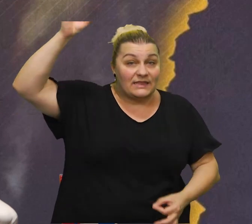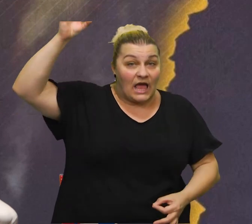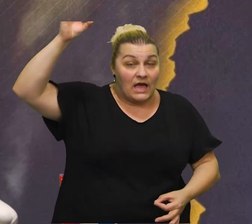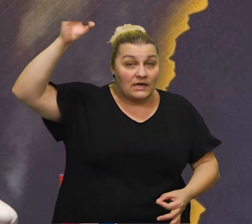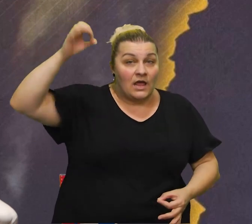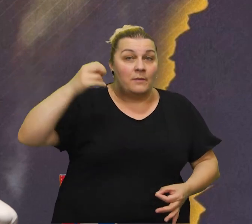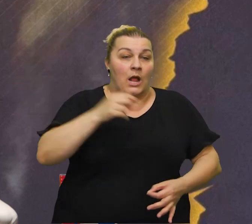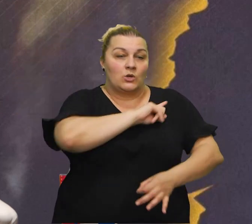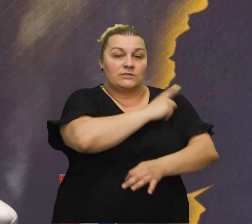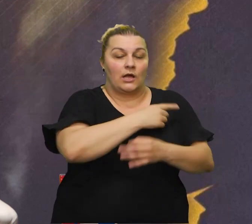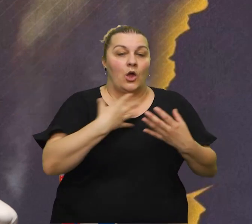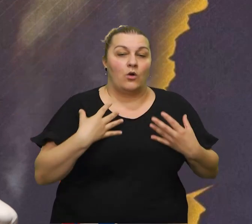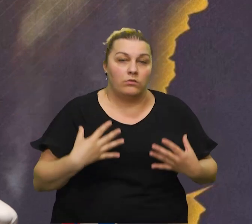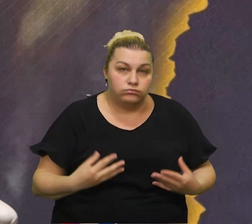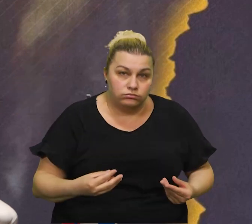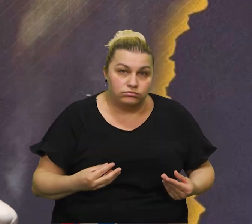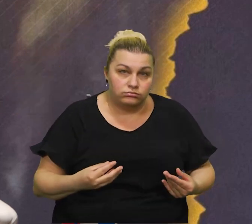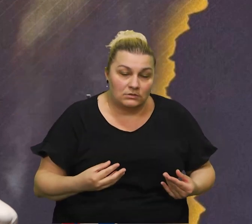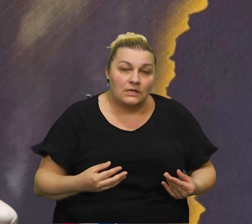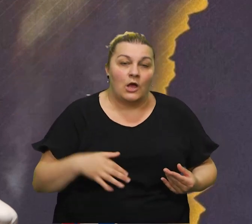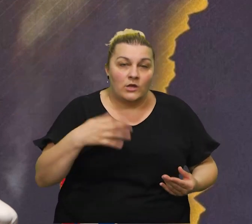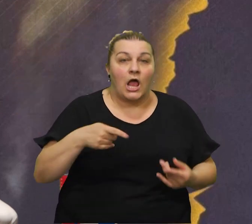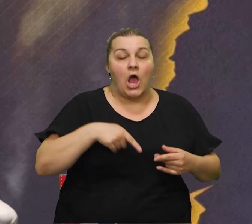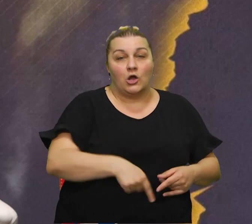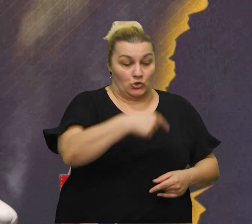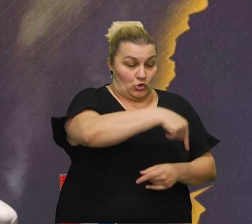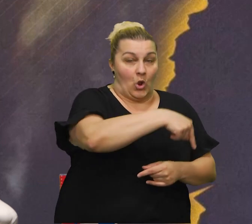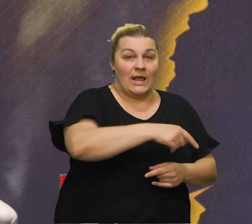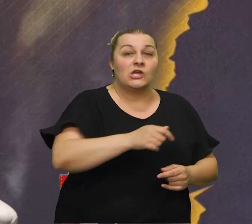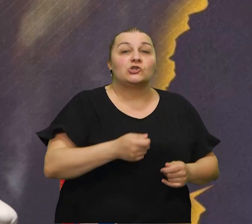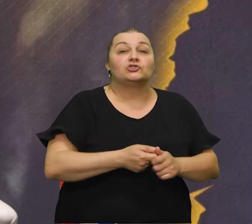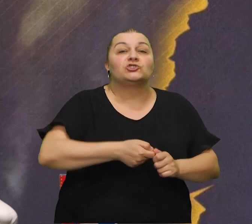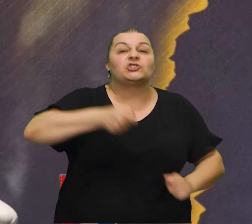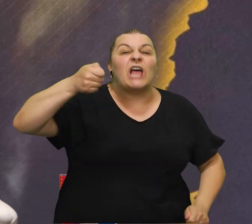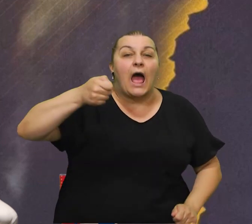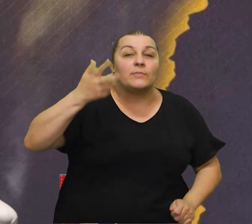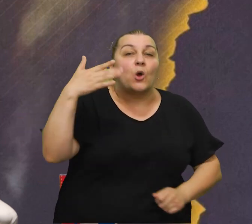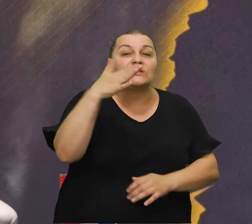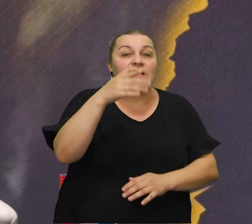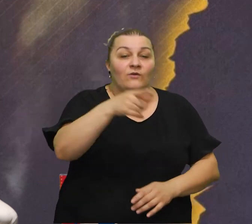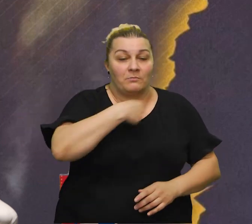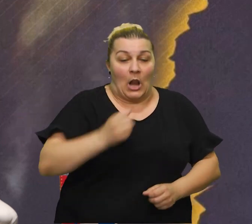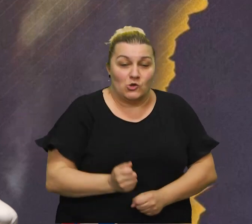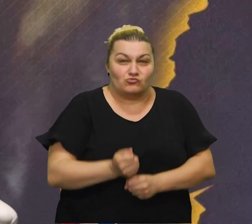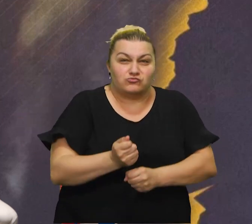ponestanete malo snage i svega toga skupa i onda su mene doli ispod sa štapima od zastava dale su malo potpore u